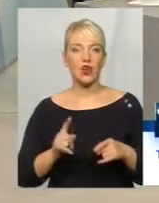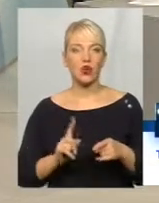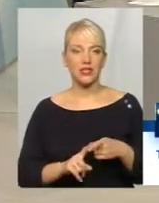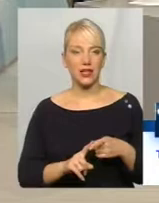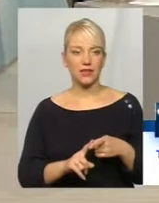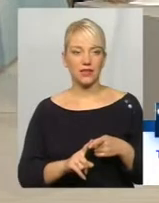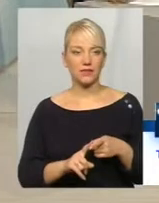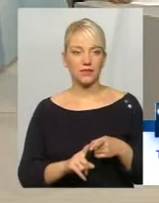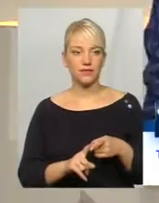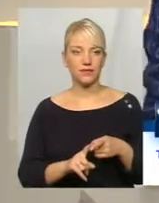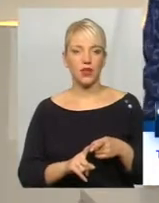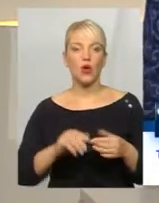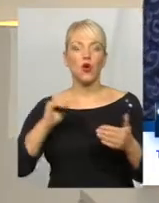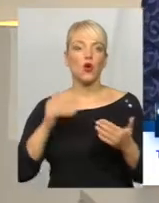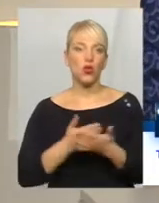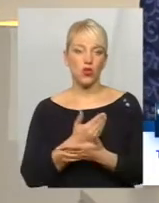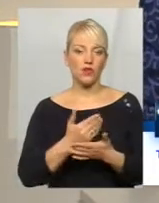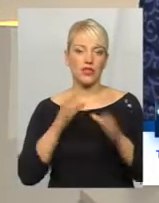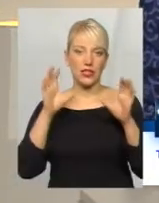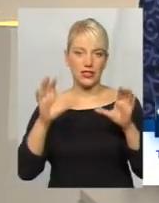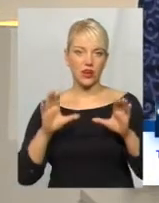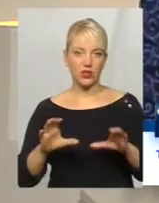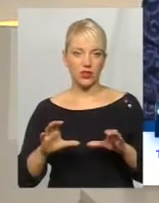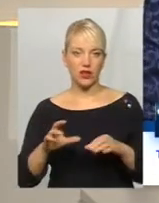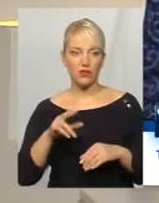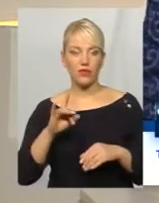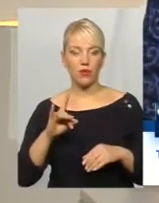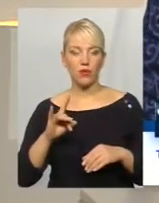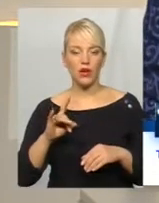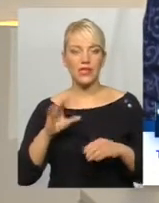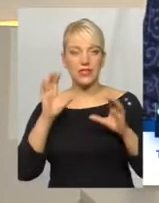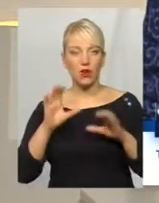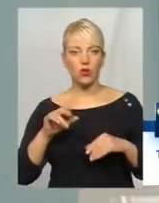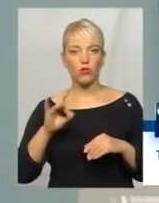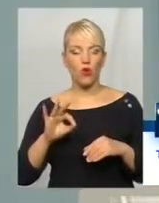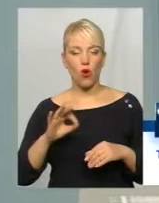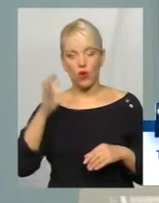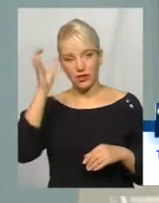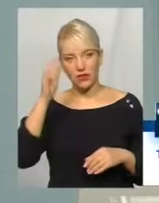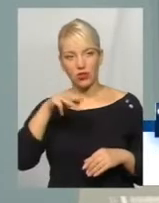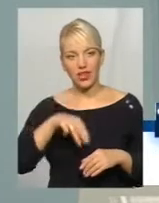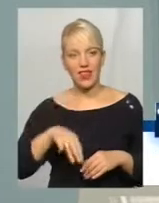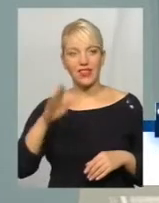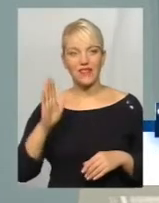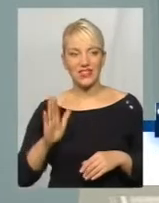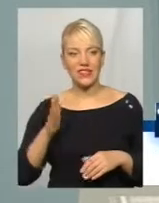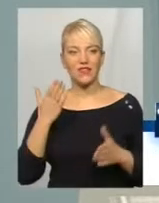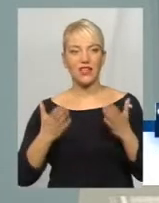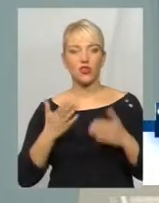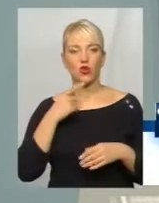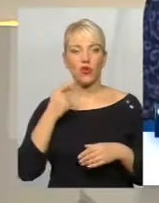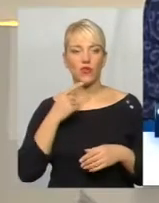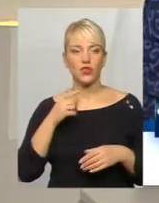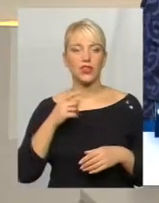власне, оновлене законодавство, закон про освіту? Тетяна Васильівна, якщо зачепити